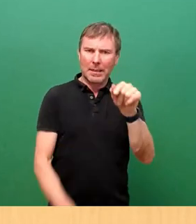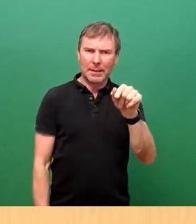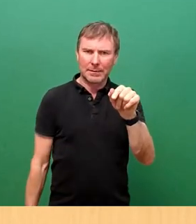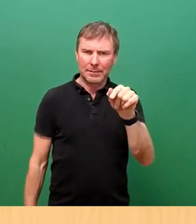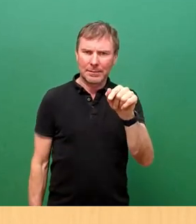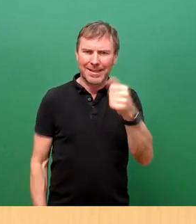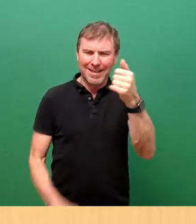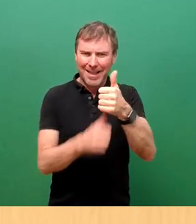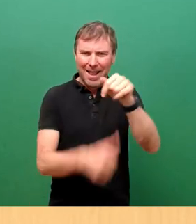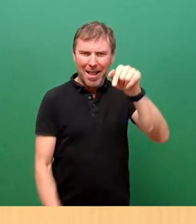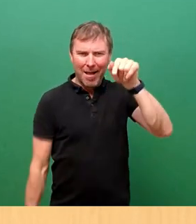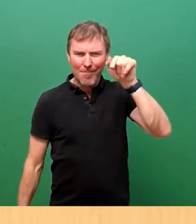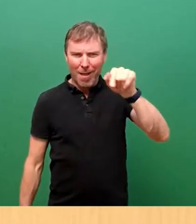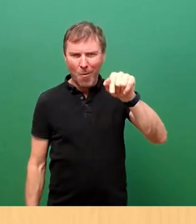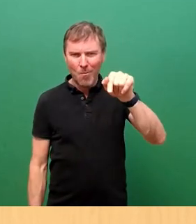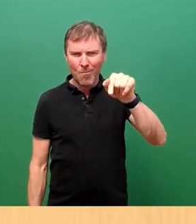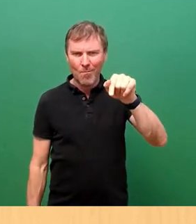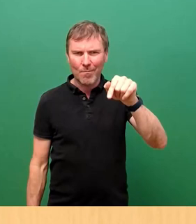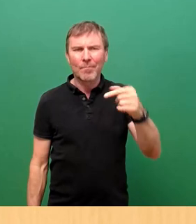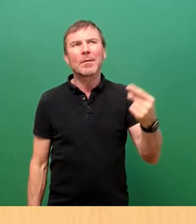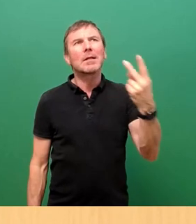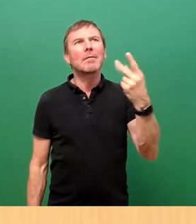des Jahres 2019.